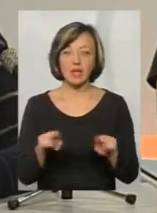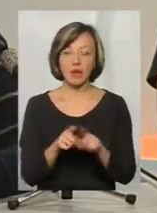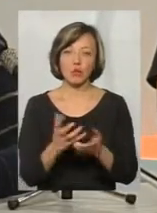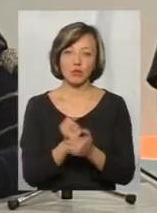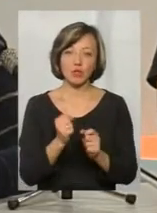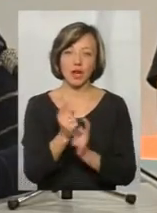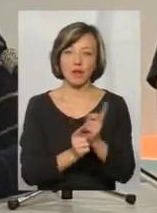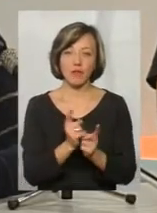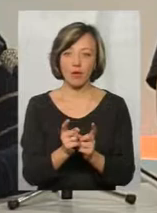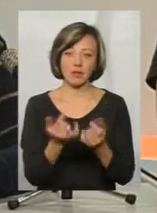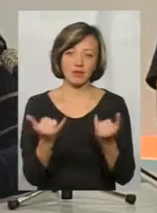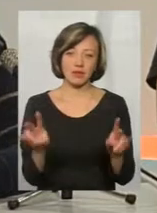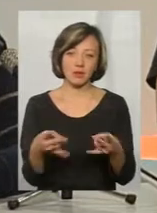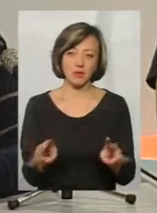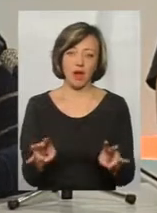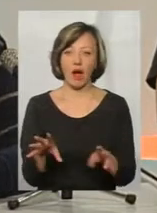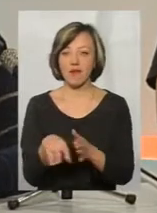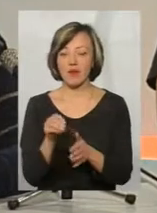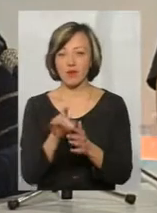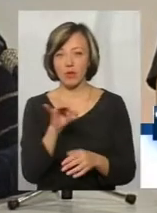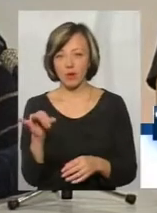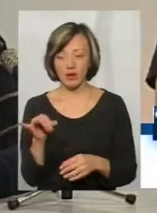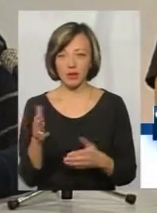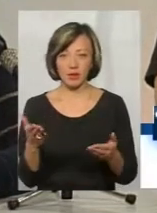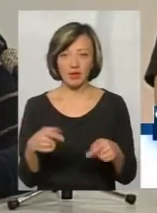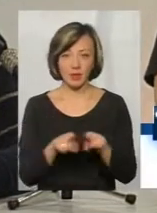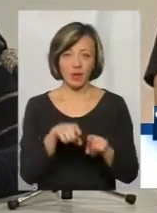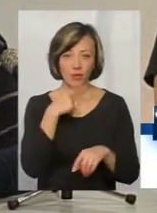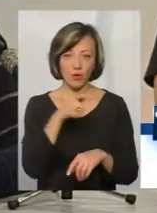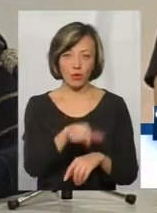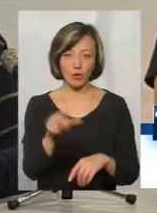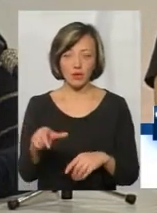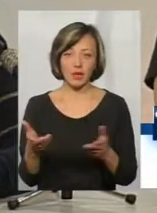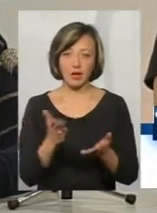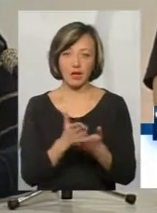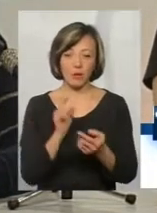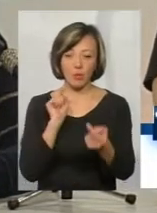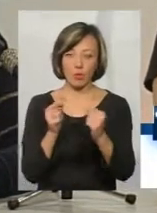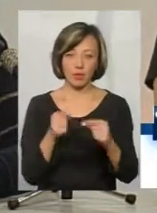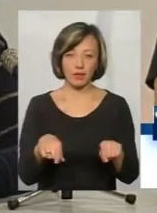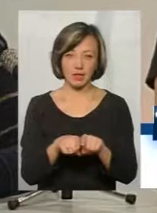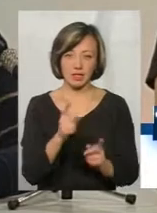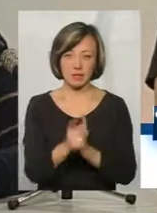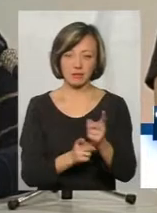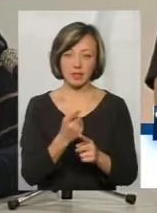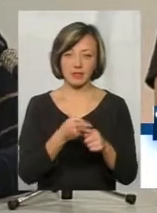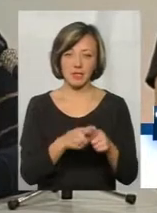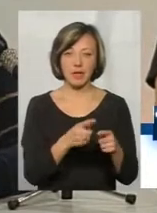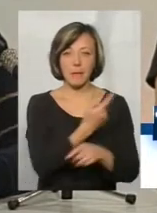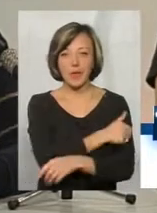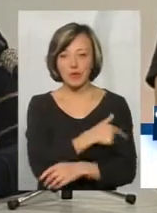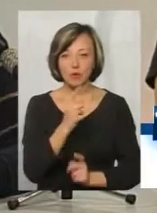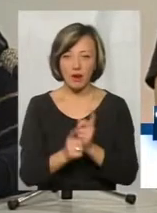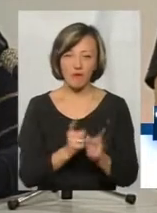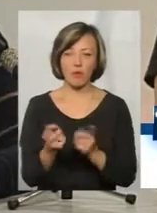можна сказати, реформи не на часі, а вибори якраз... Ну, власне, так і говорять люди, які є противниками, так, і змінюватися медичної